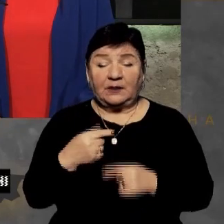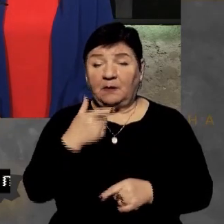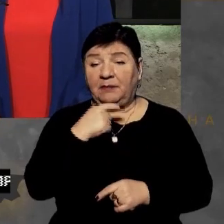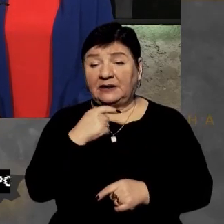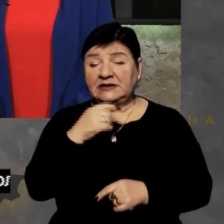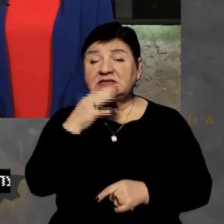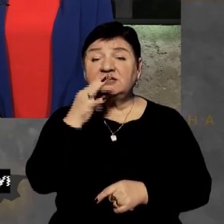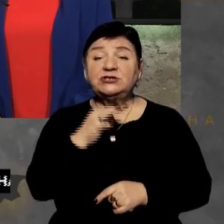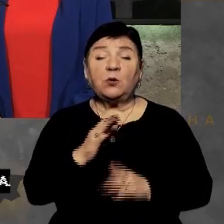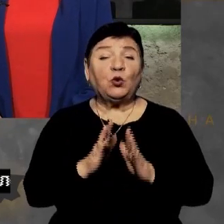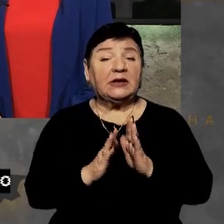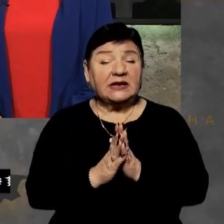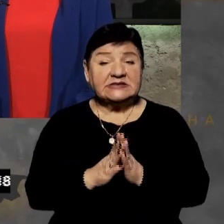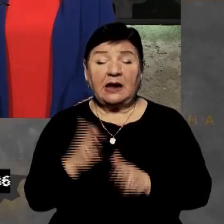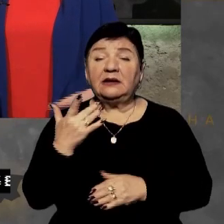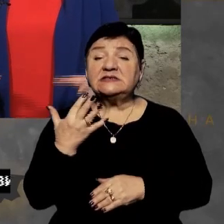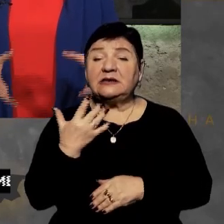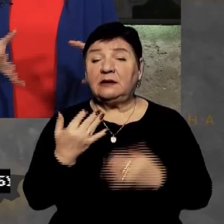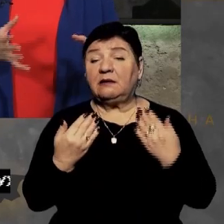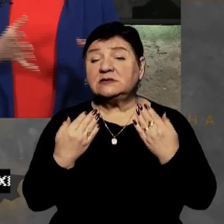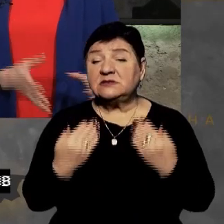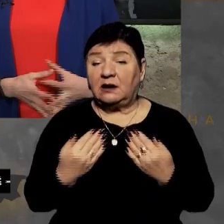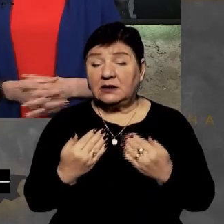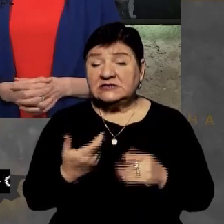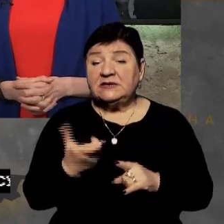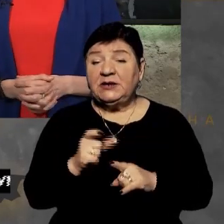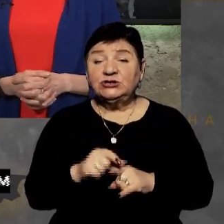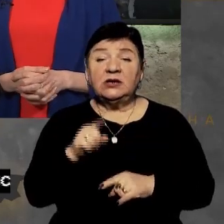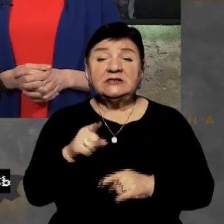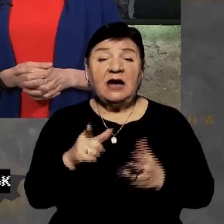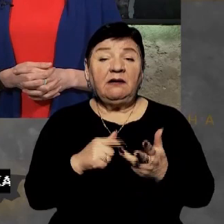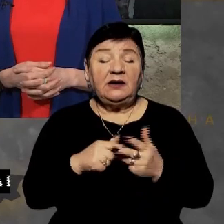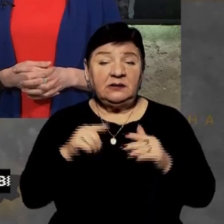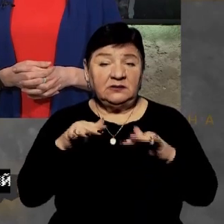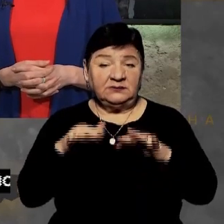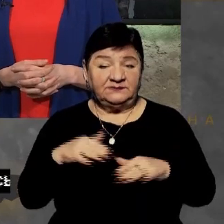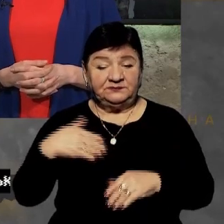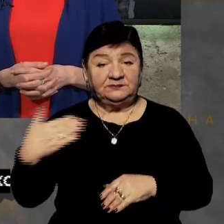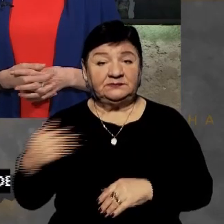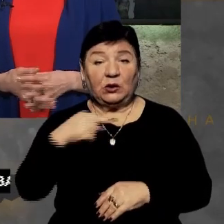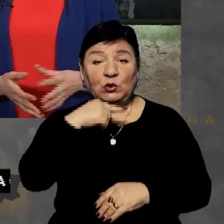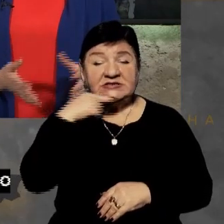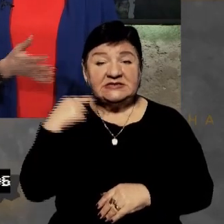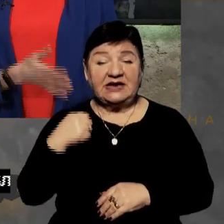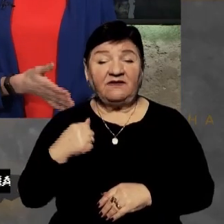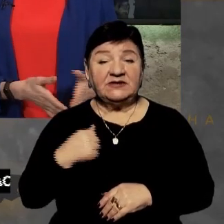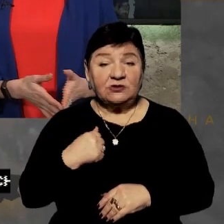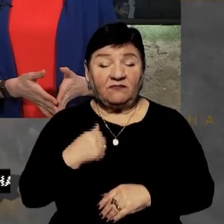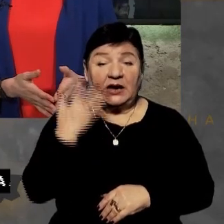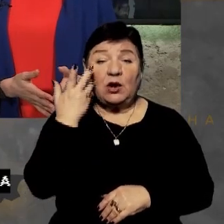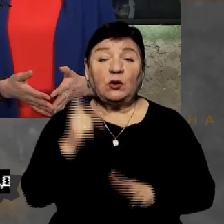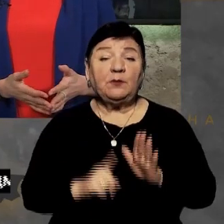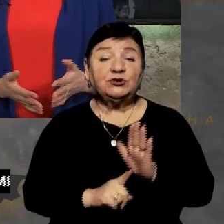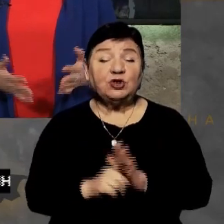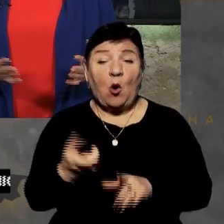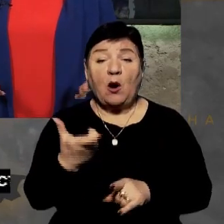скажіть, будь ласка, наскільки зараз збільшилася кількість атак зі сторони російських військових? І коли вони почали це